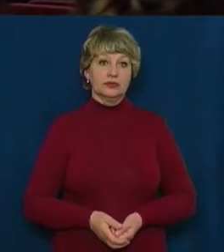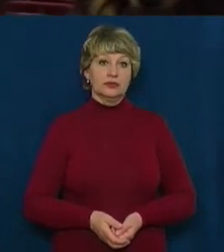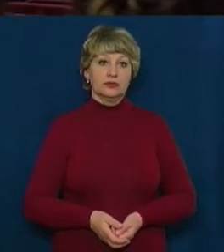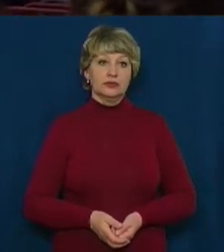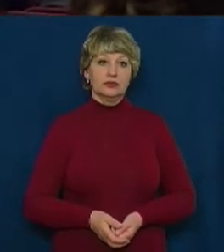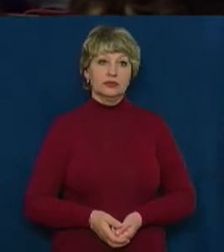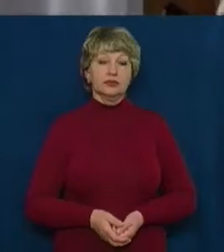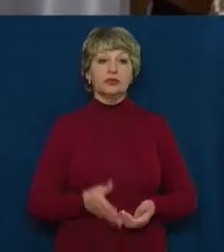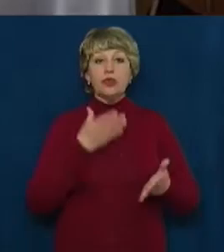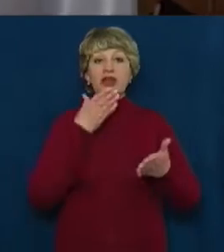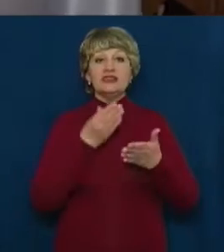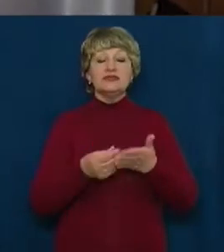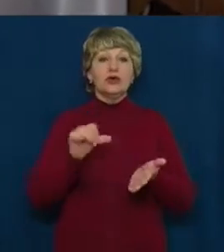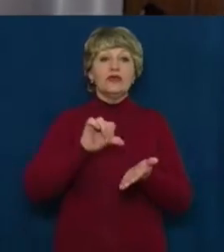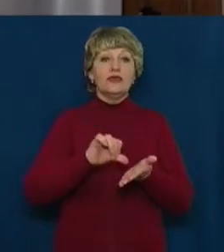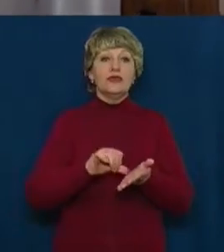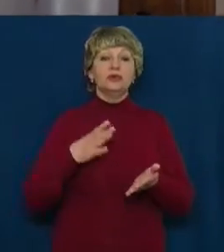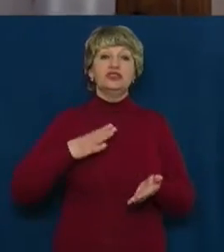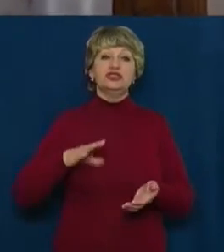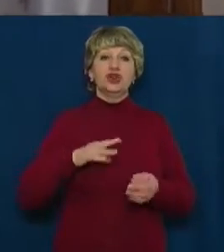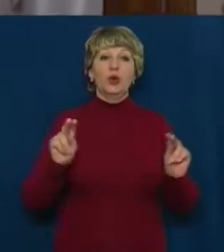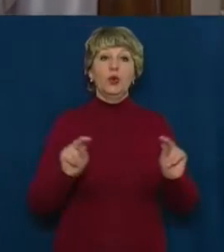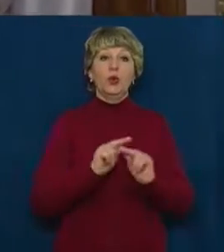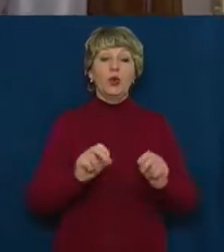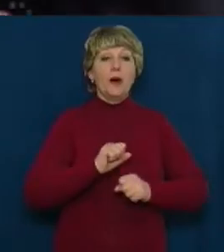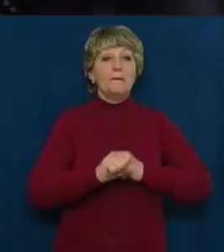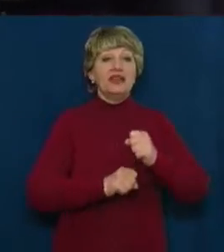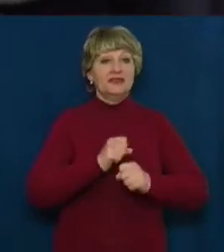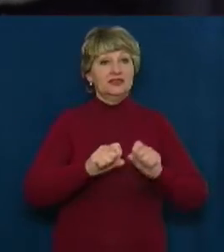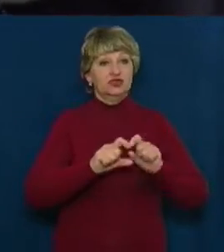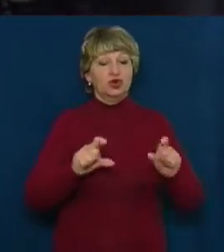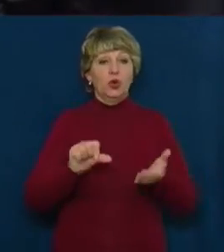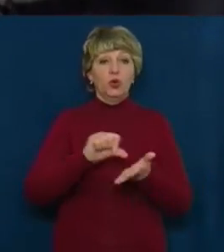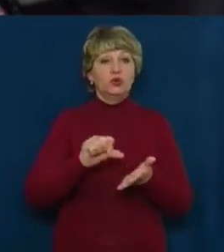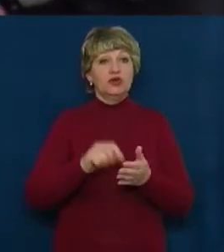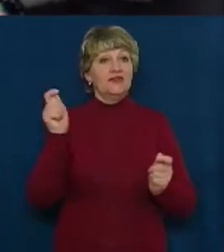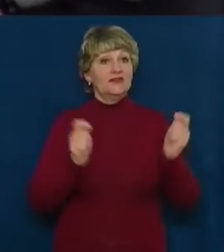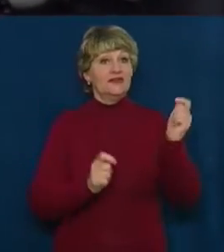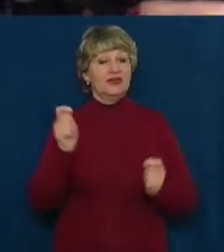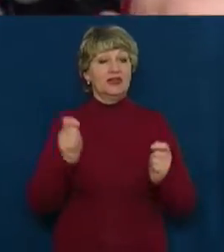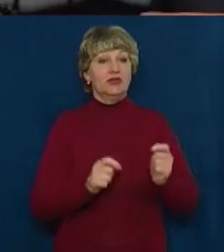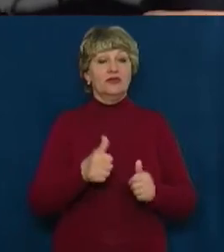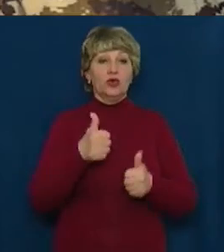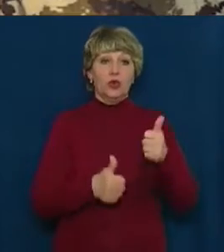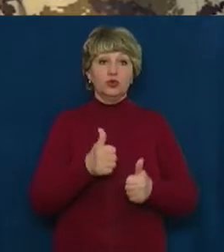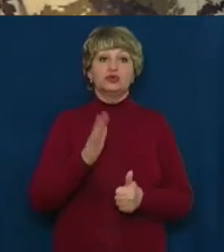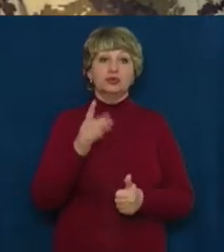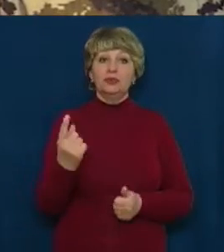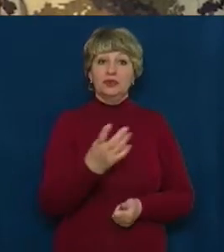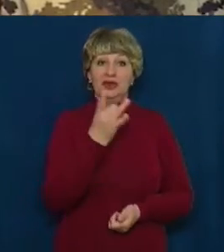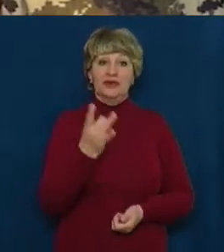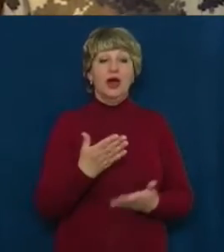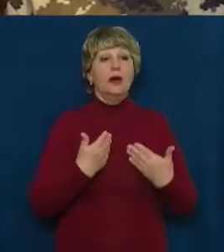Свого виступу за кулісами чекають учні Медведівської школи. Участь у фестивалі-конкурсі «Крила» братимуть вперше. Ми